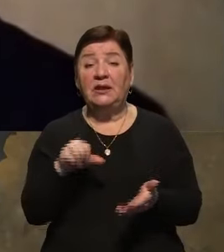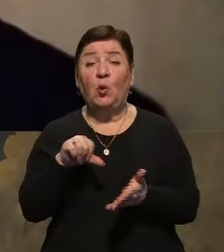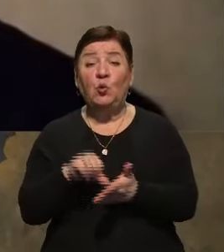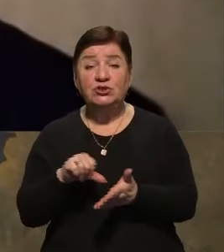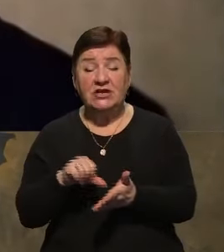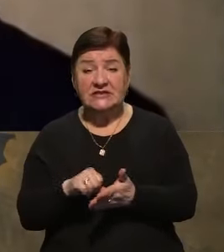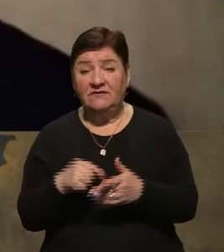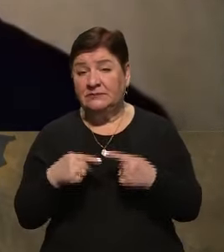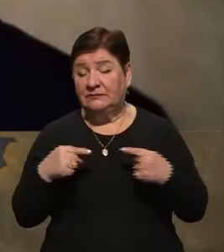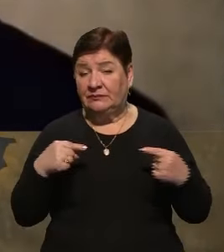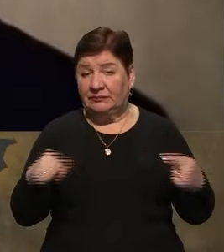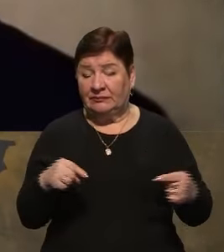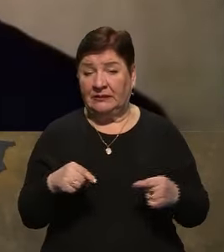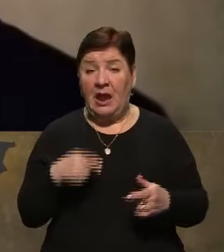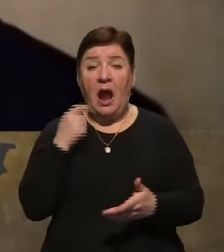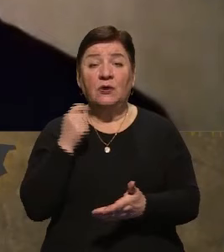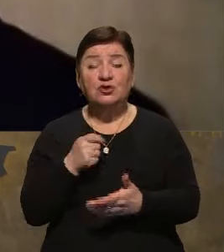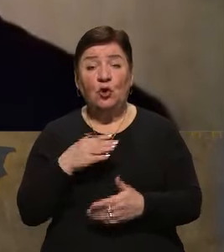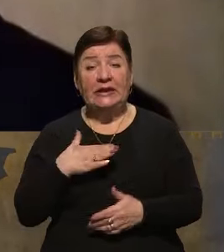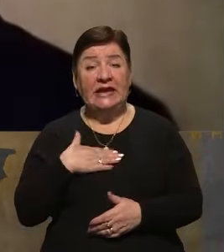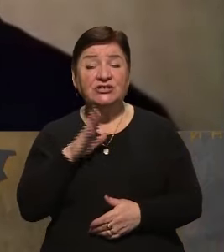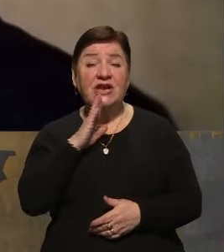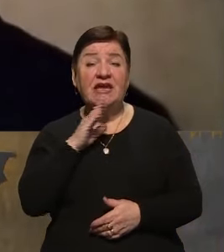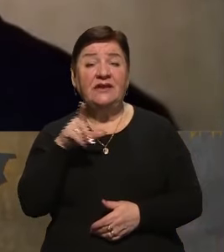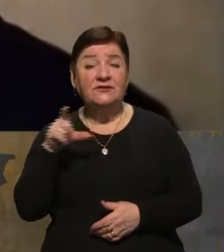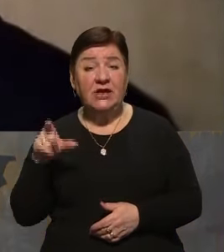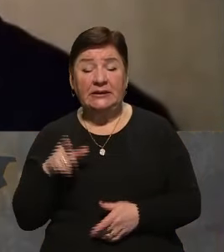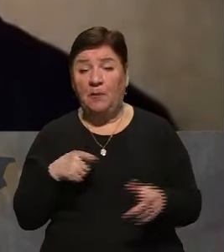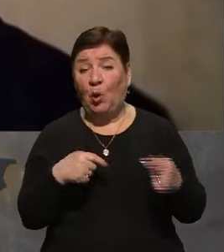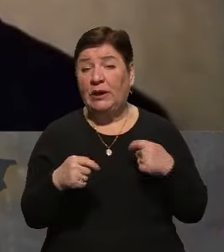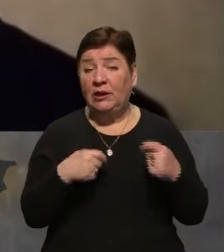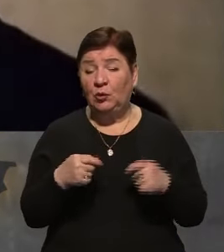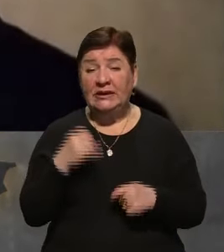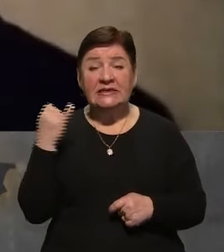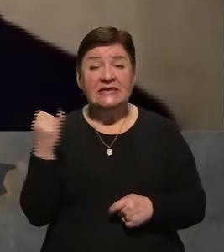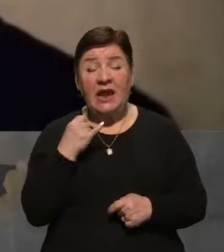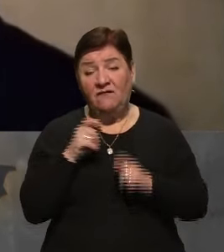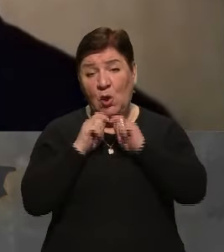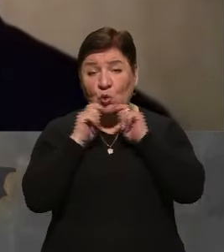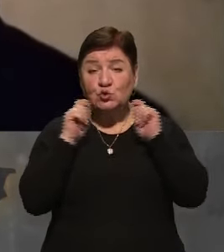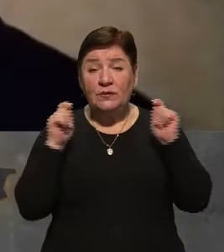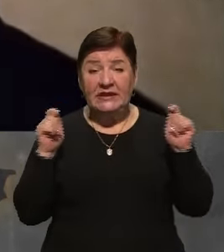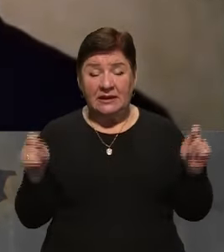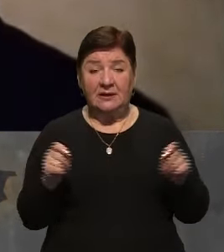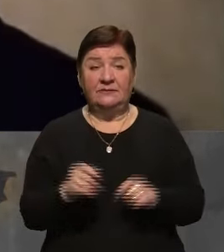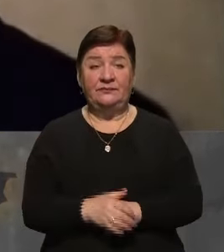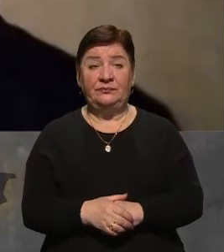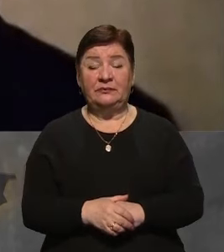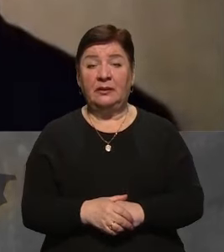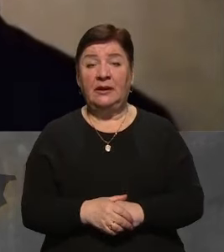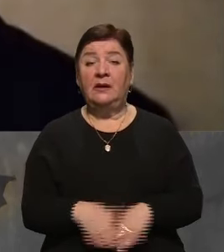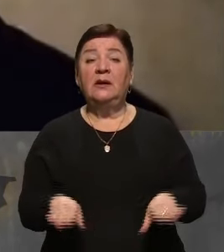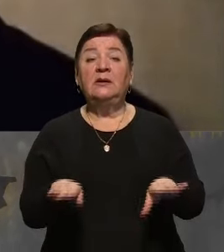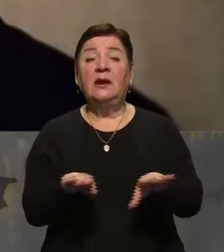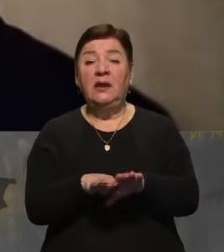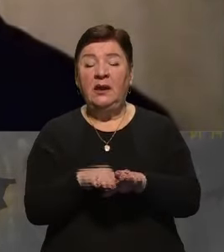різноманітних аукціонах. Наші дівчата, волонтери продають цікаві сувеніри, такі